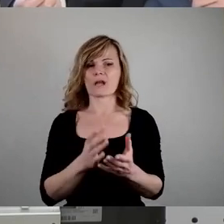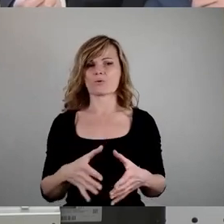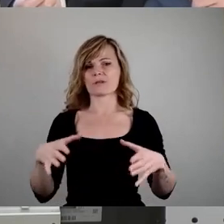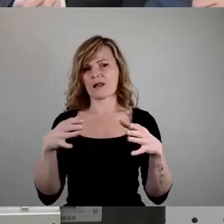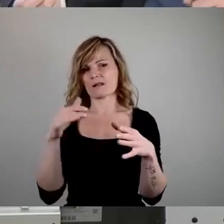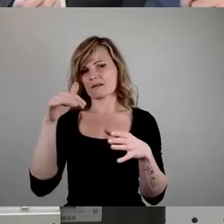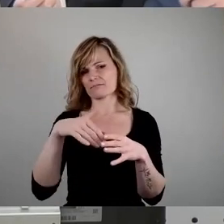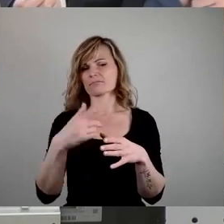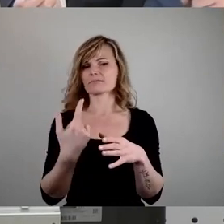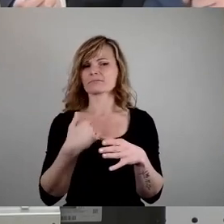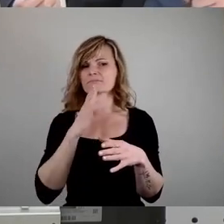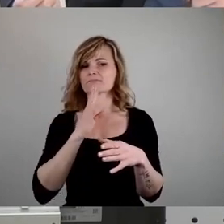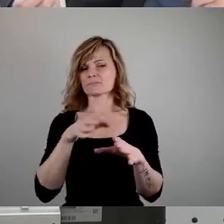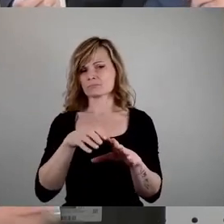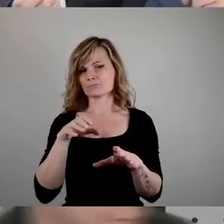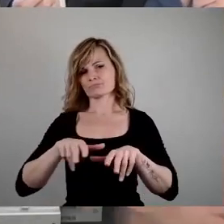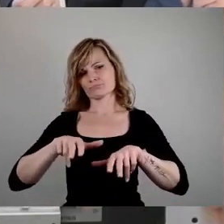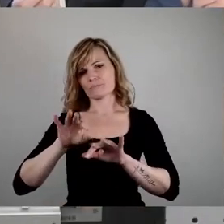in die Hand nehmen. Vielen Dank.